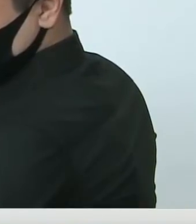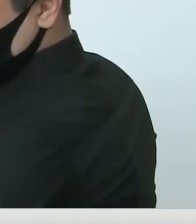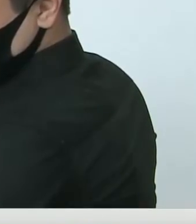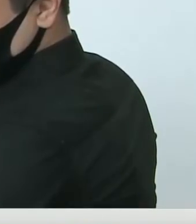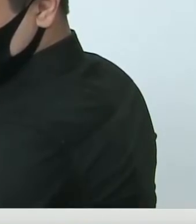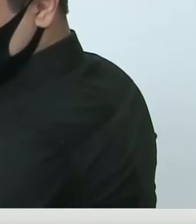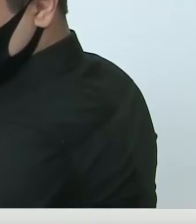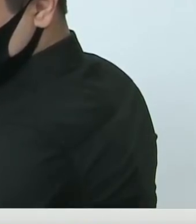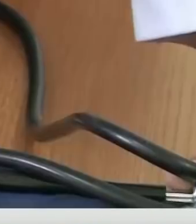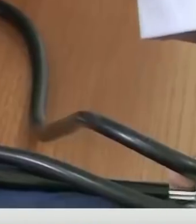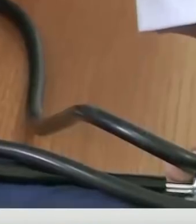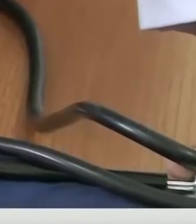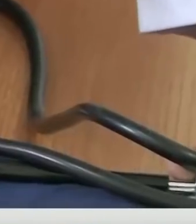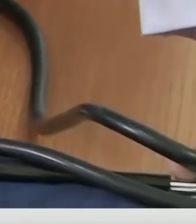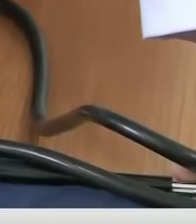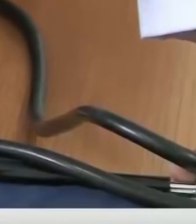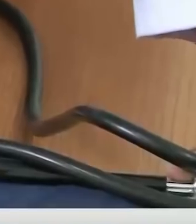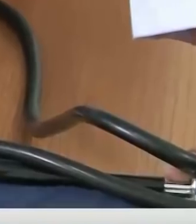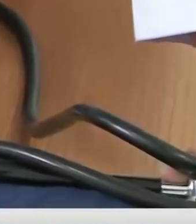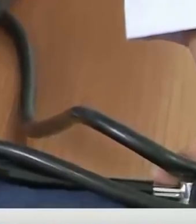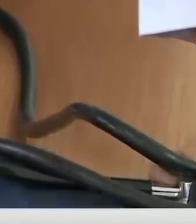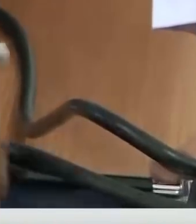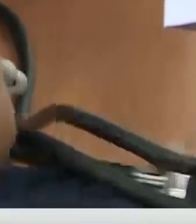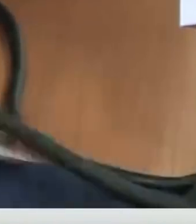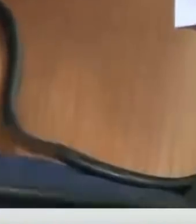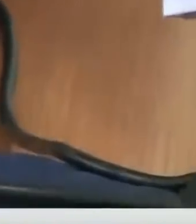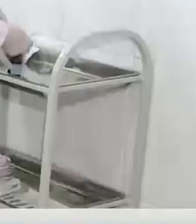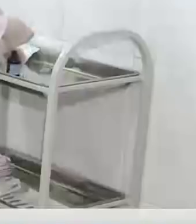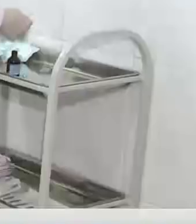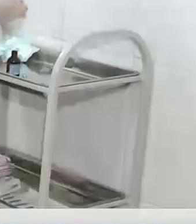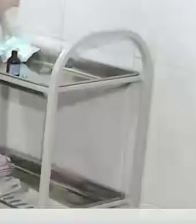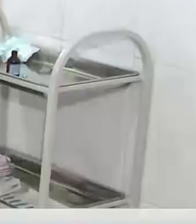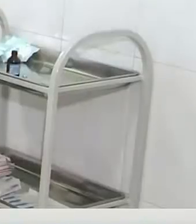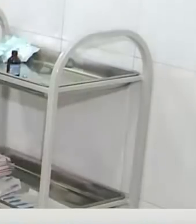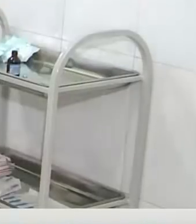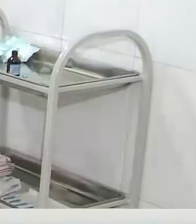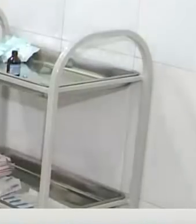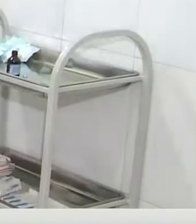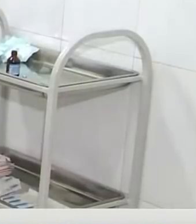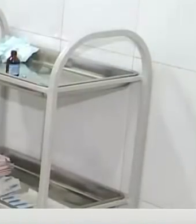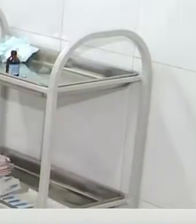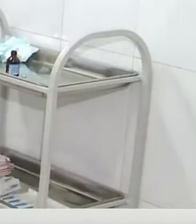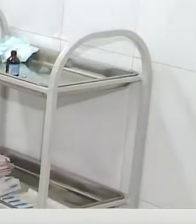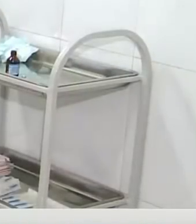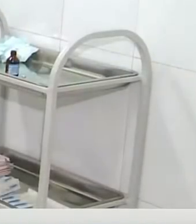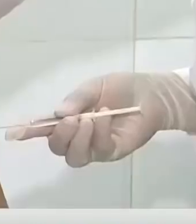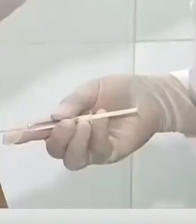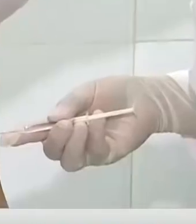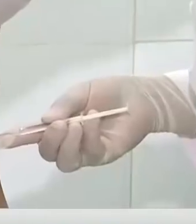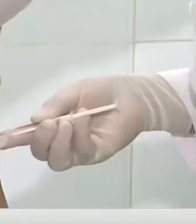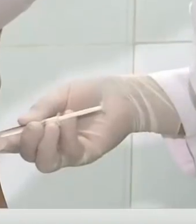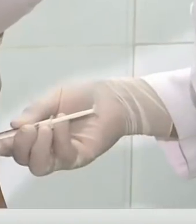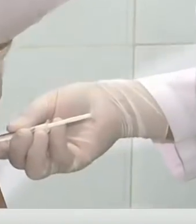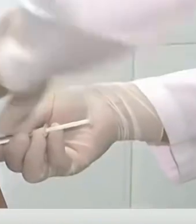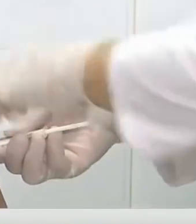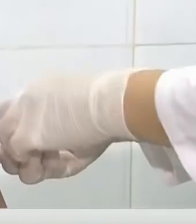Глава Минздрава обещает, что в первом полугодии планируют провакцинировать до 2 миллионов человек. Во втором полугодии еще более 3